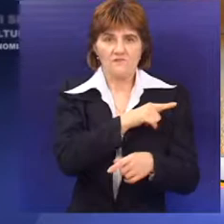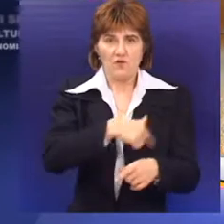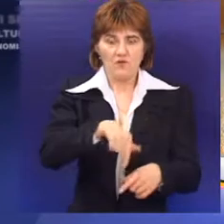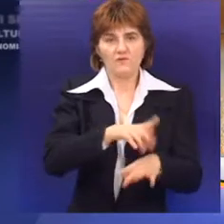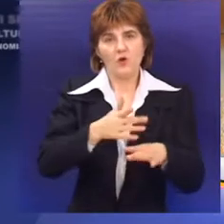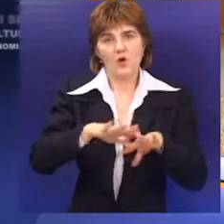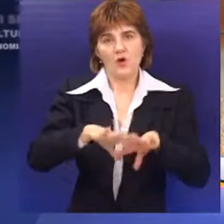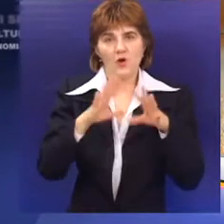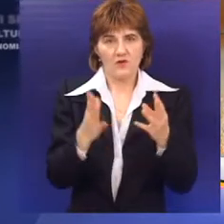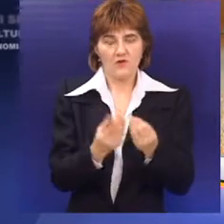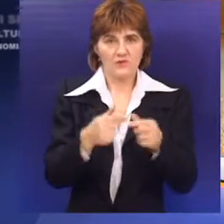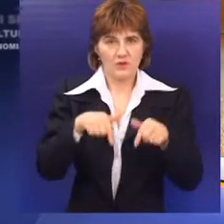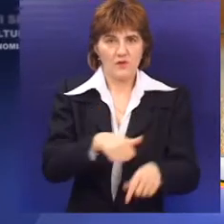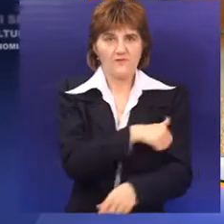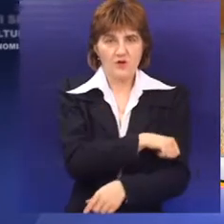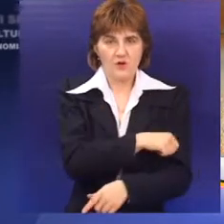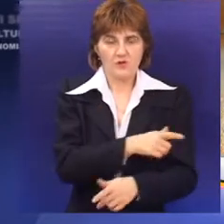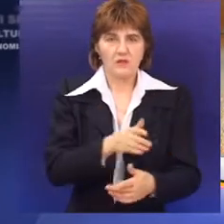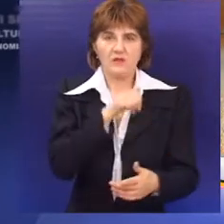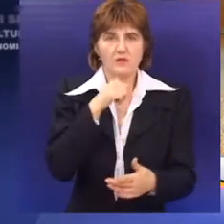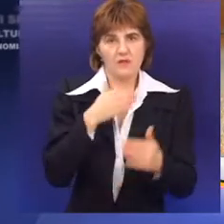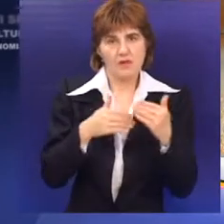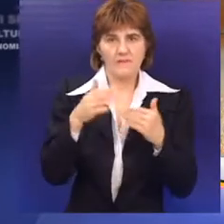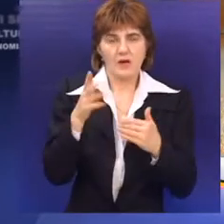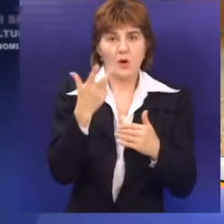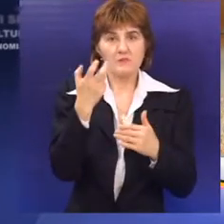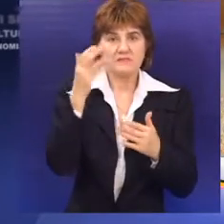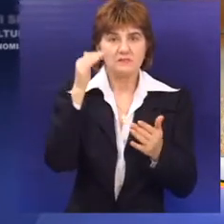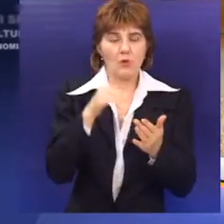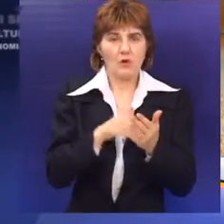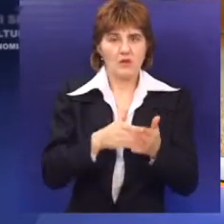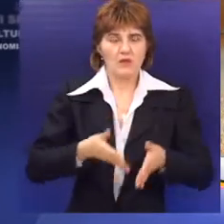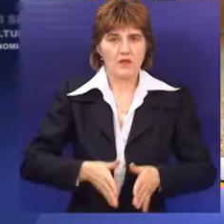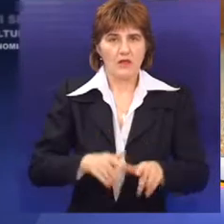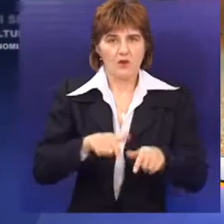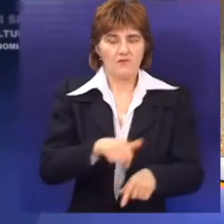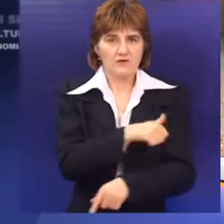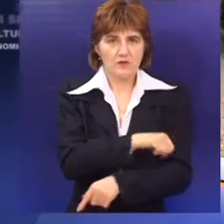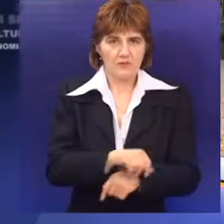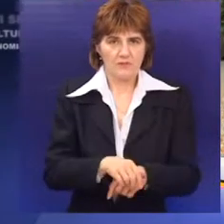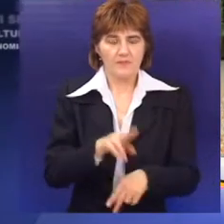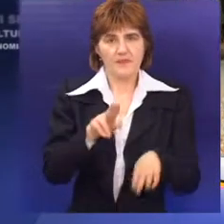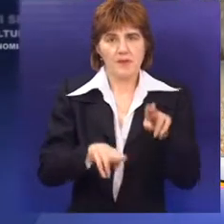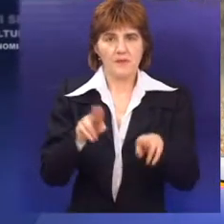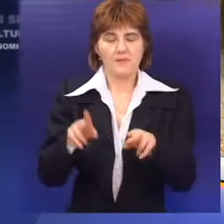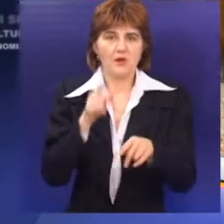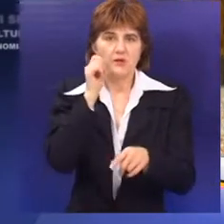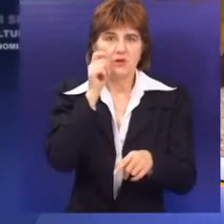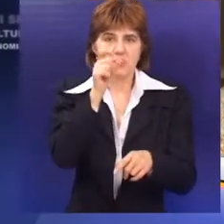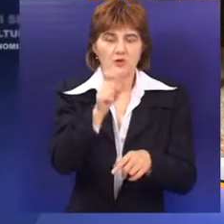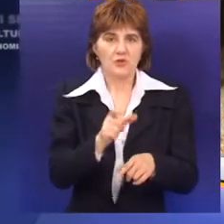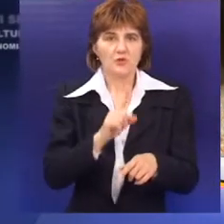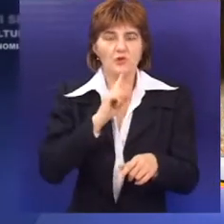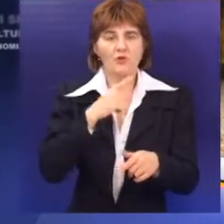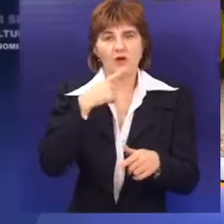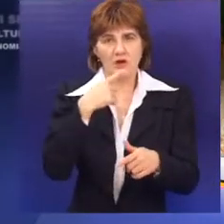odnosu na ukupnu ovogodišnju proizvodnju koja je iznosila preko 300.000 tona ove žitarice. Neki od poljoprivrednika koji